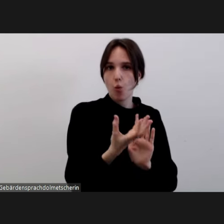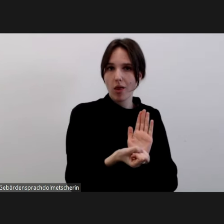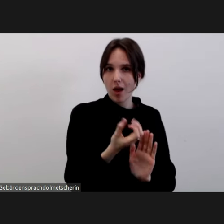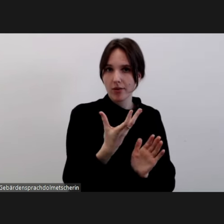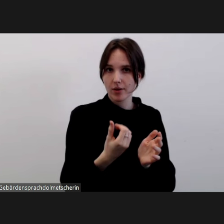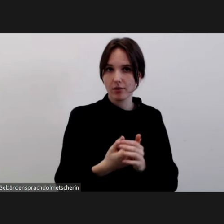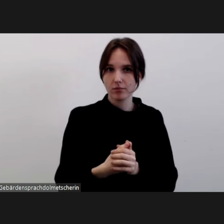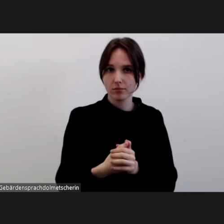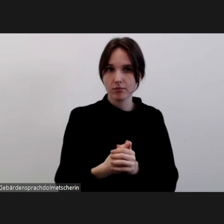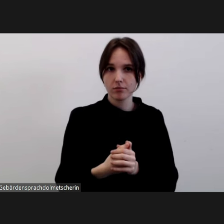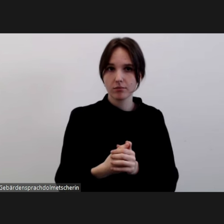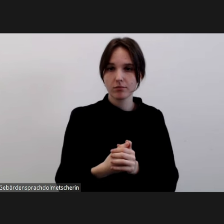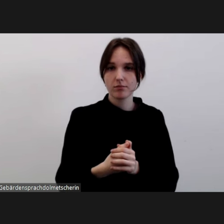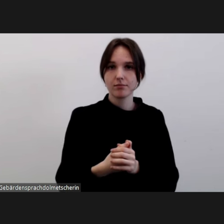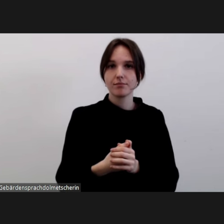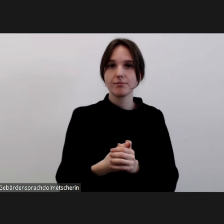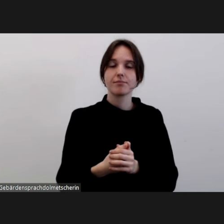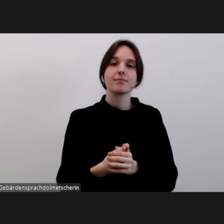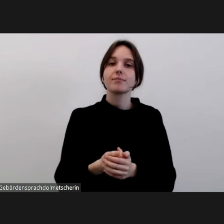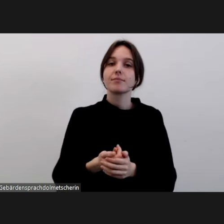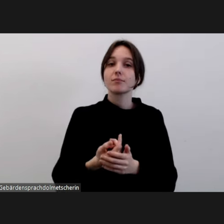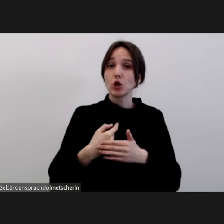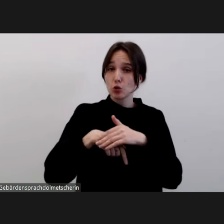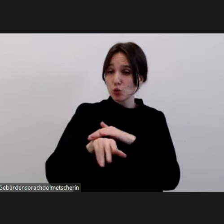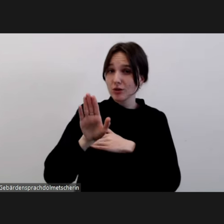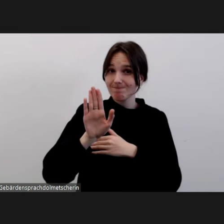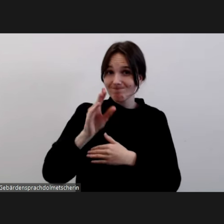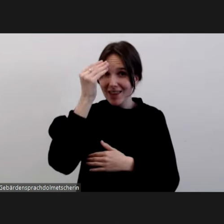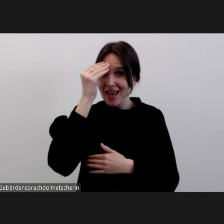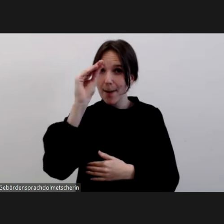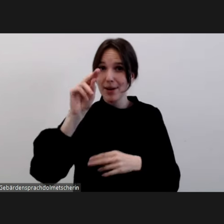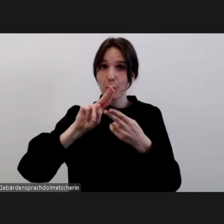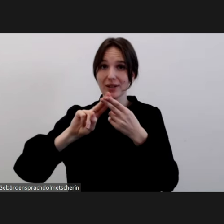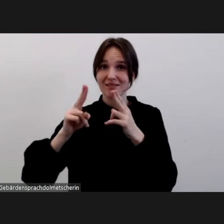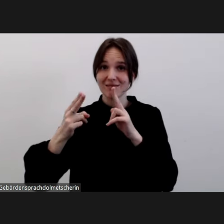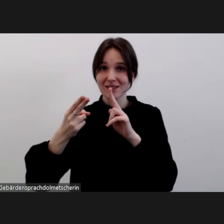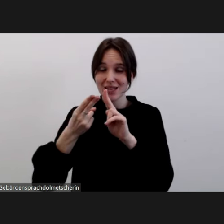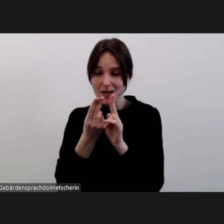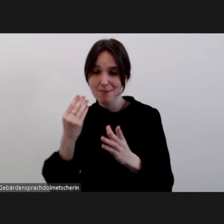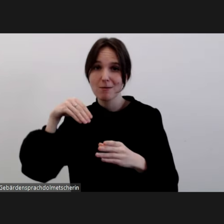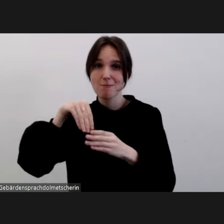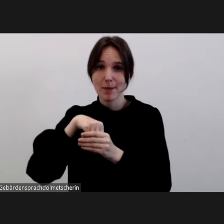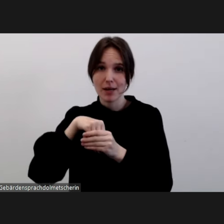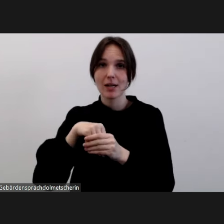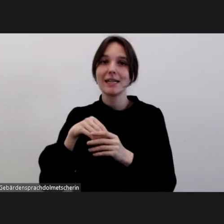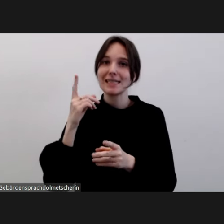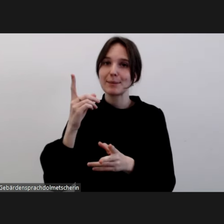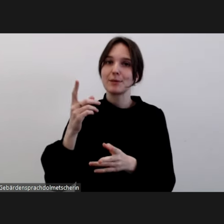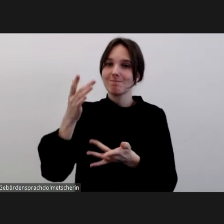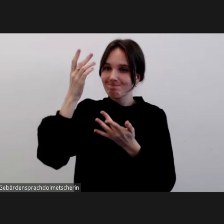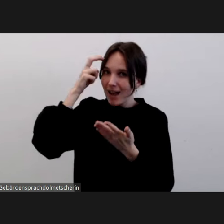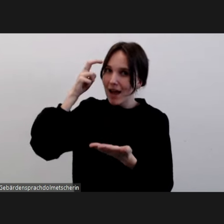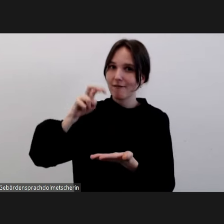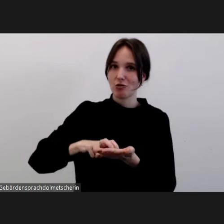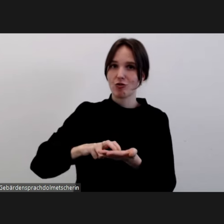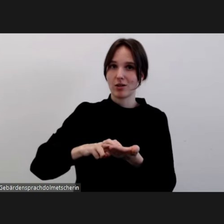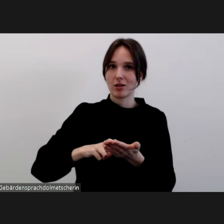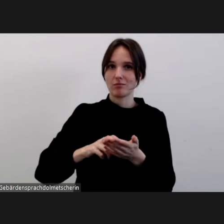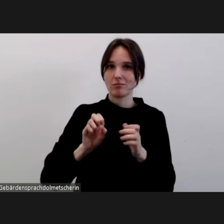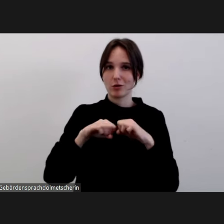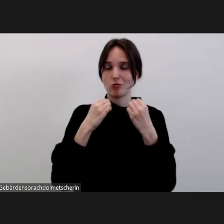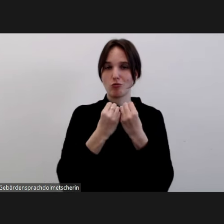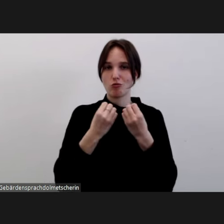Anmeldung und Teilnahme haben Sie sich bereit erklärt, dass wir diese Aufnahmen veröffentlichen dürfen. Es ist nicht